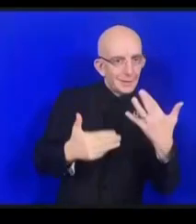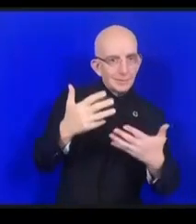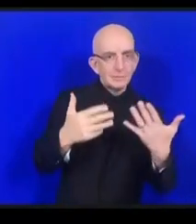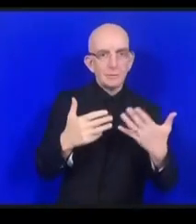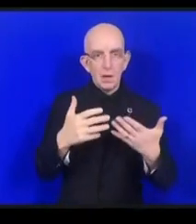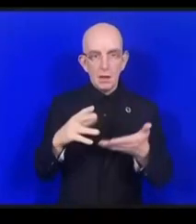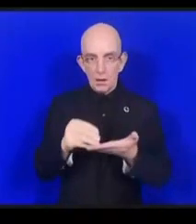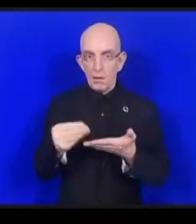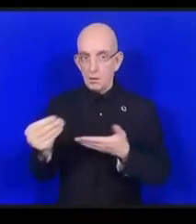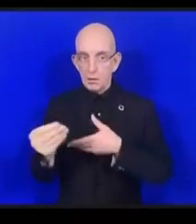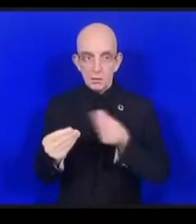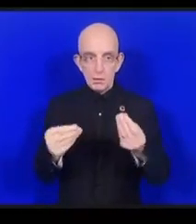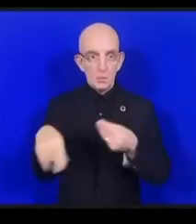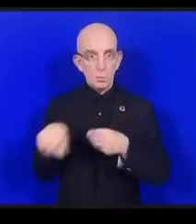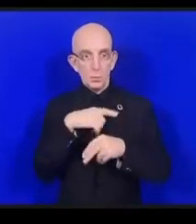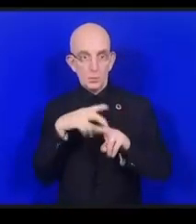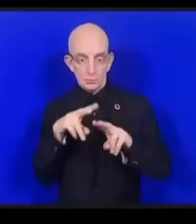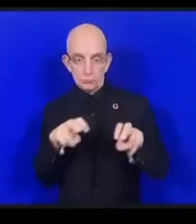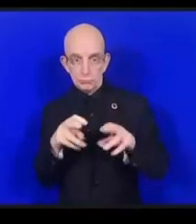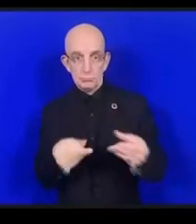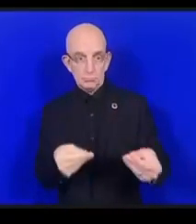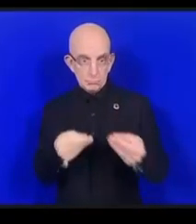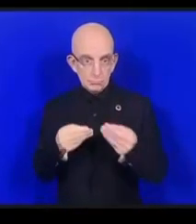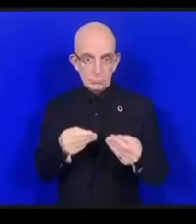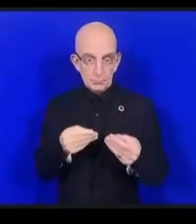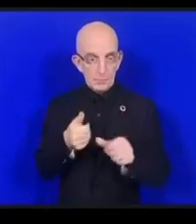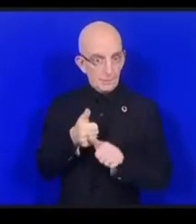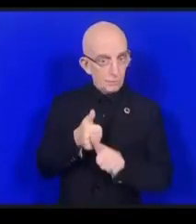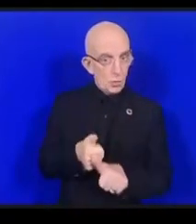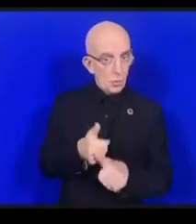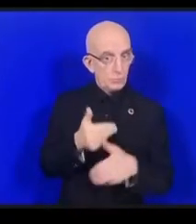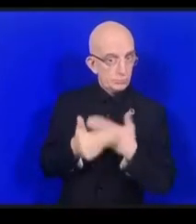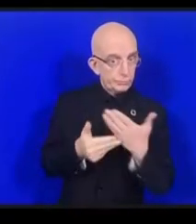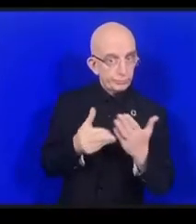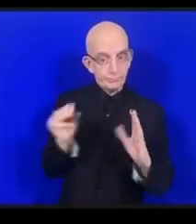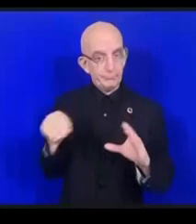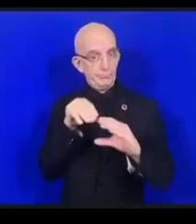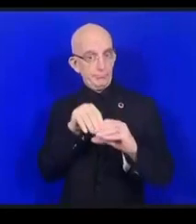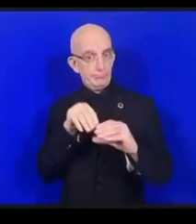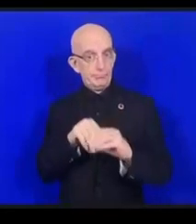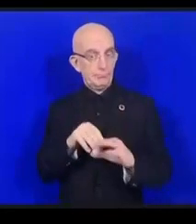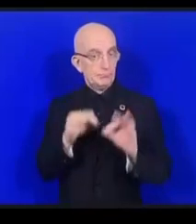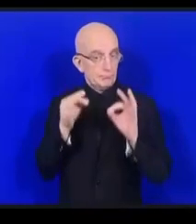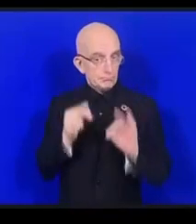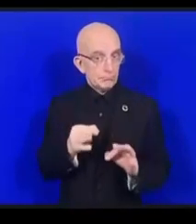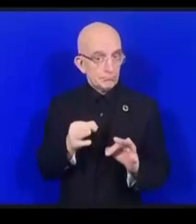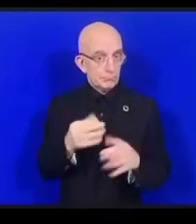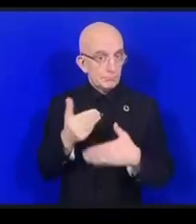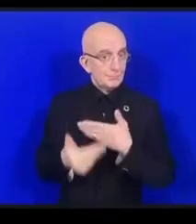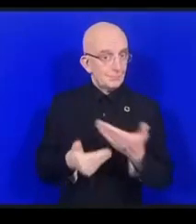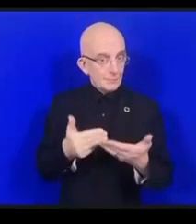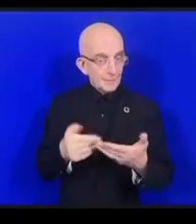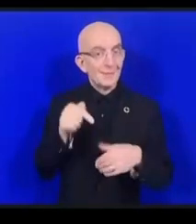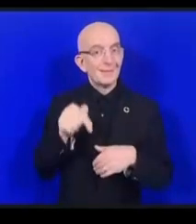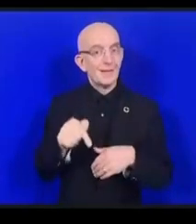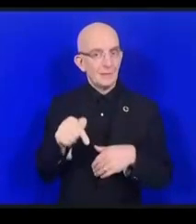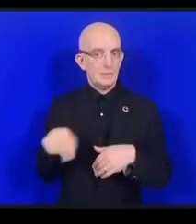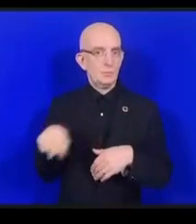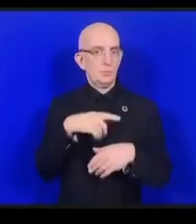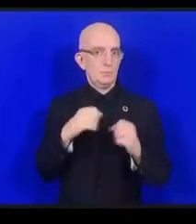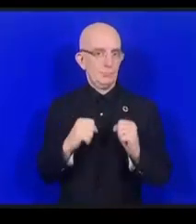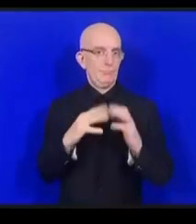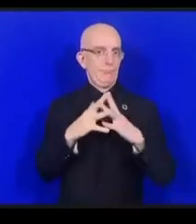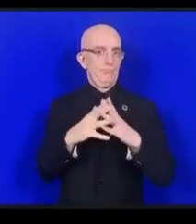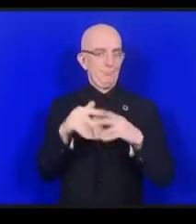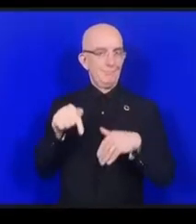la coalition dynamique dans son processus depuis 2008 parce que c'est à ce moment-là que l'on a commencé à parler